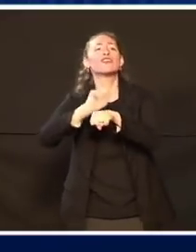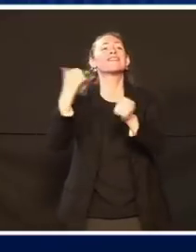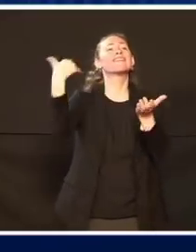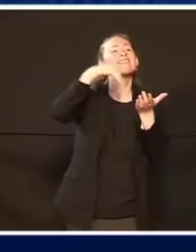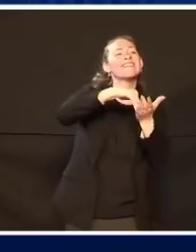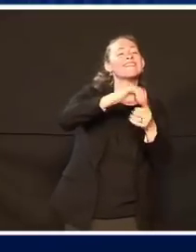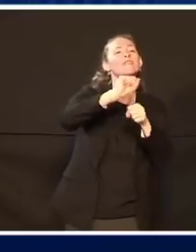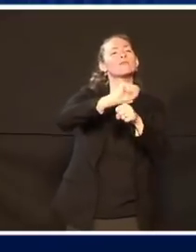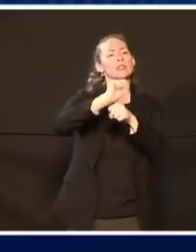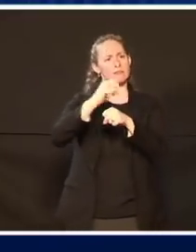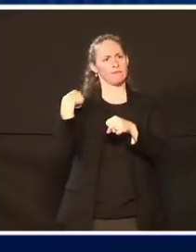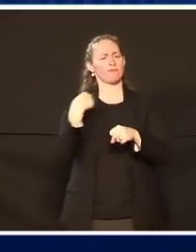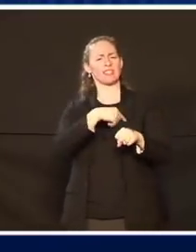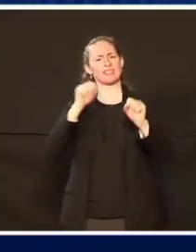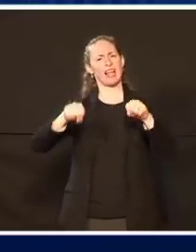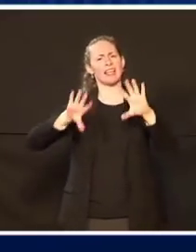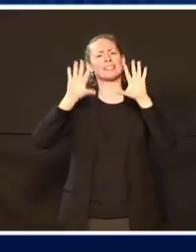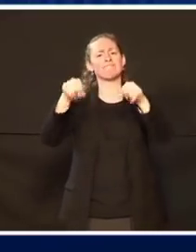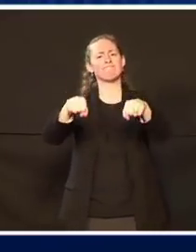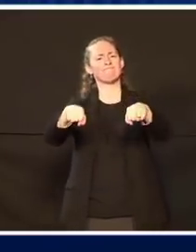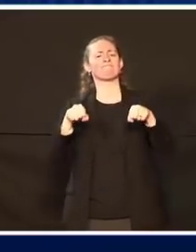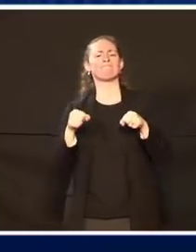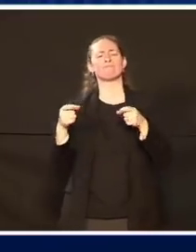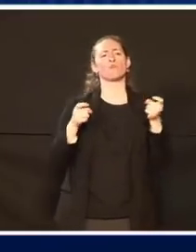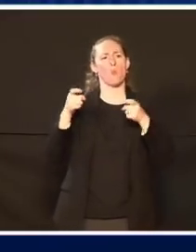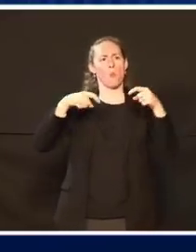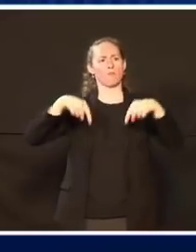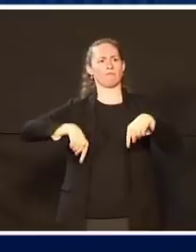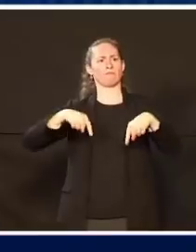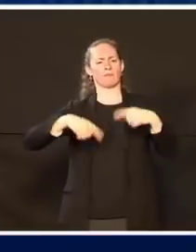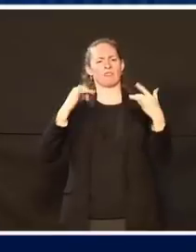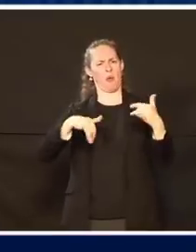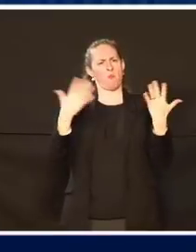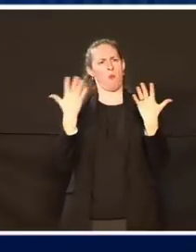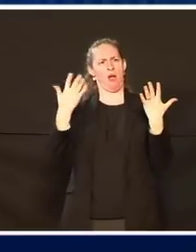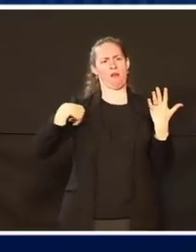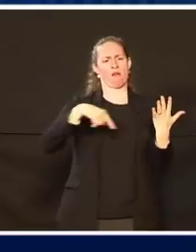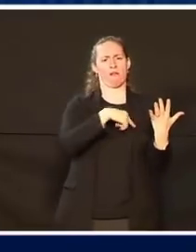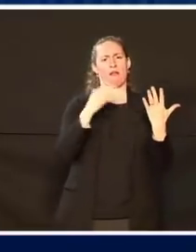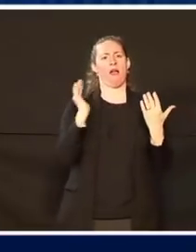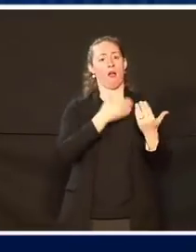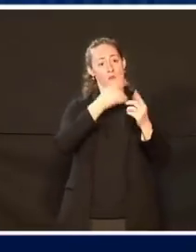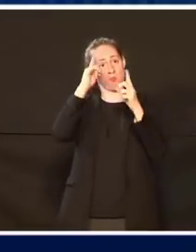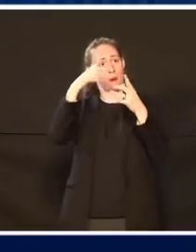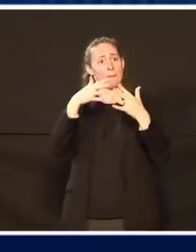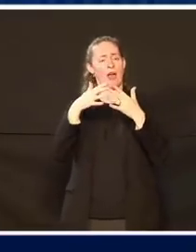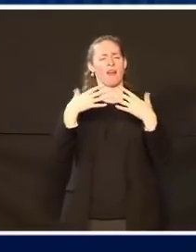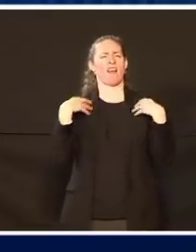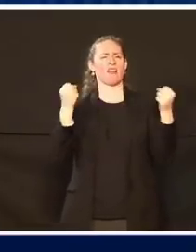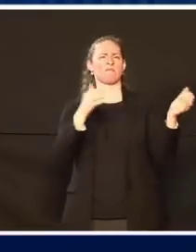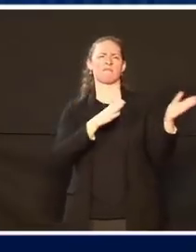braucht, um ihn zu lindern, um ihn zu bekämpfen. Wir brauchen diesen Rettungsplan.